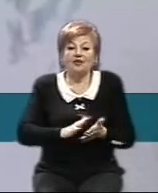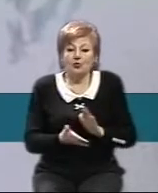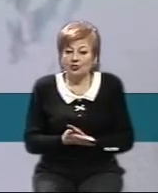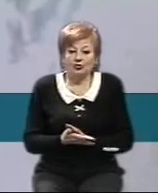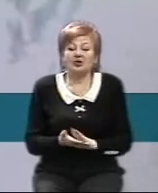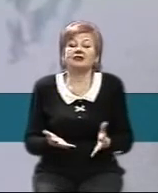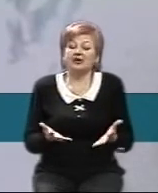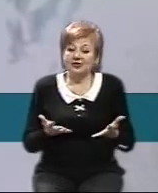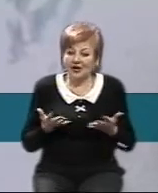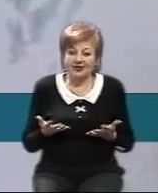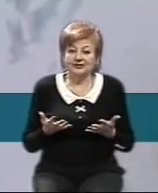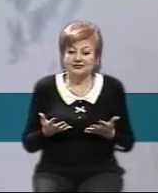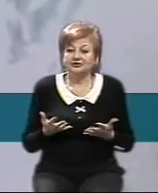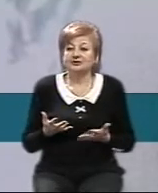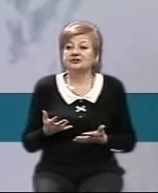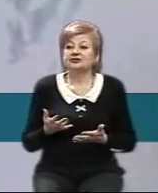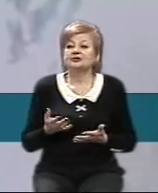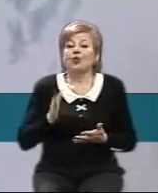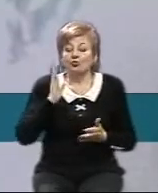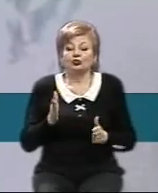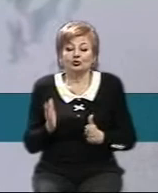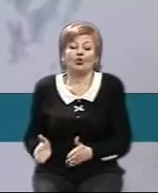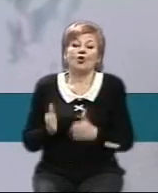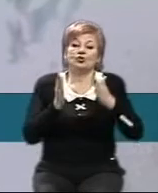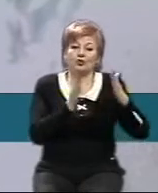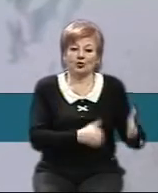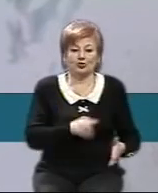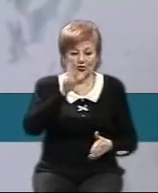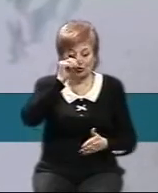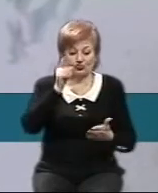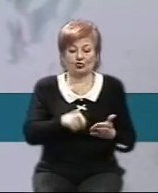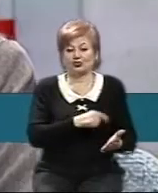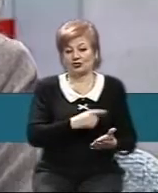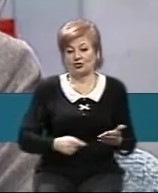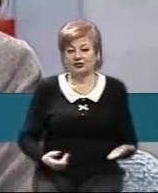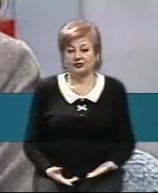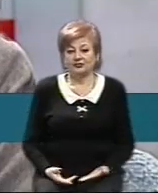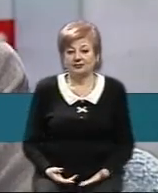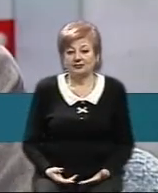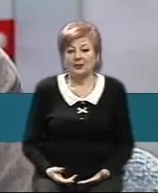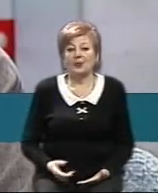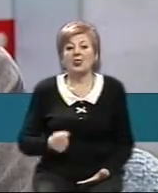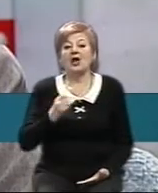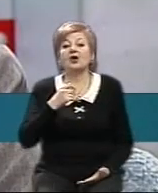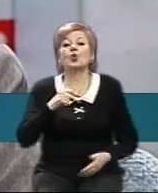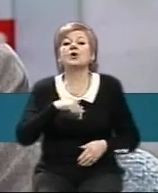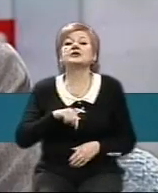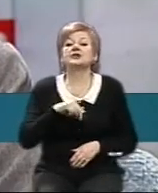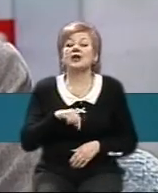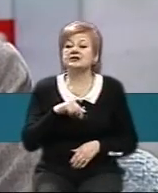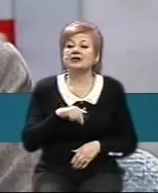однозначно тут, ну, вони будуть відтерміновані, тобто, ця дата буде скасована однозначно. Які настрії от серед ветеранів АТО